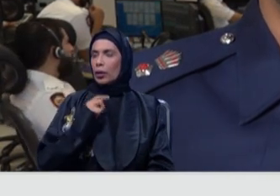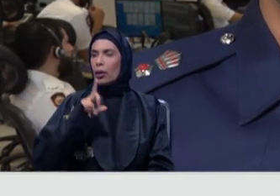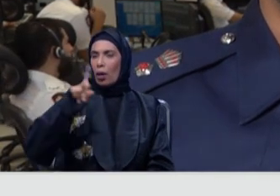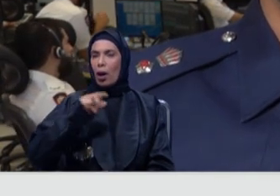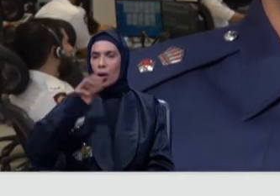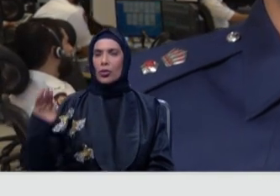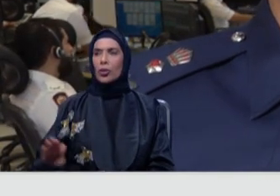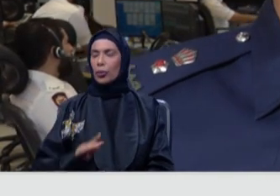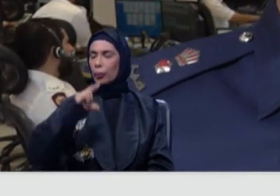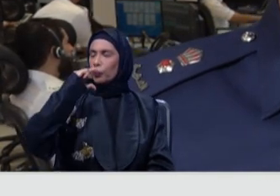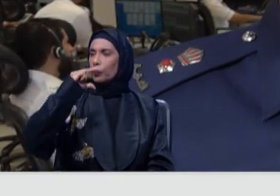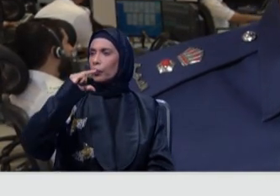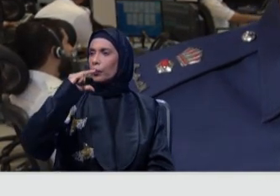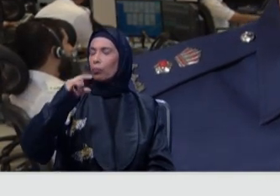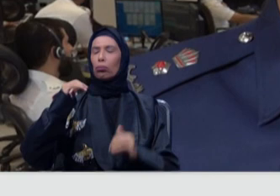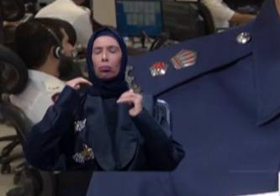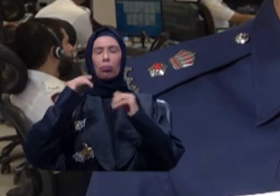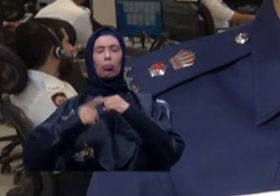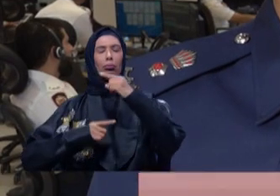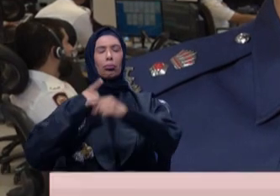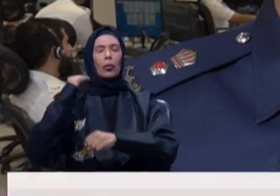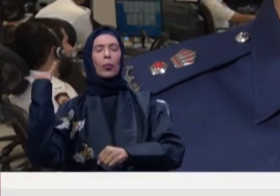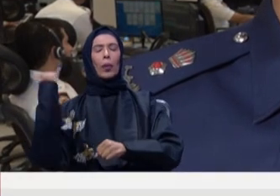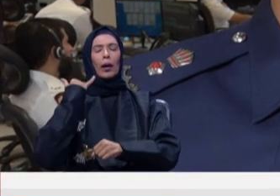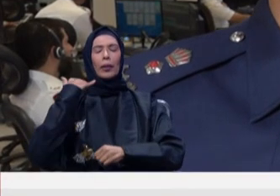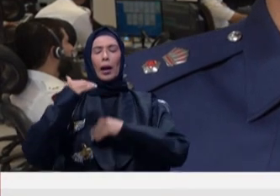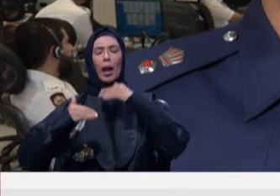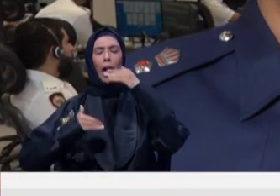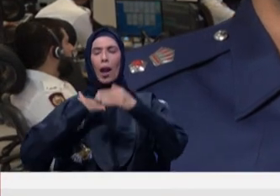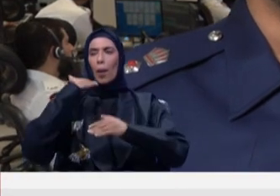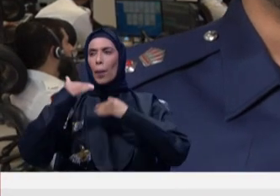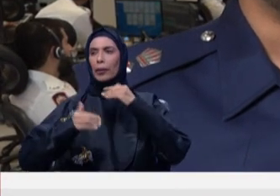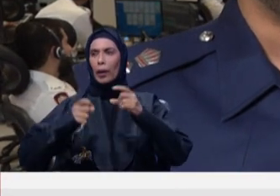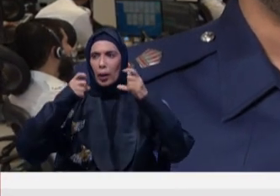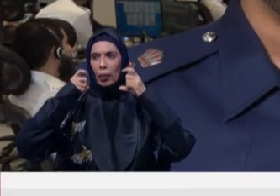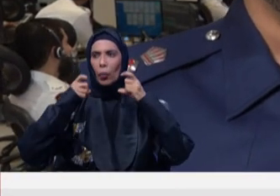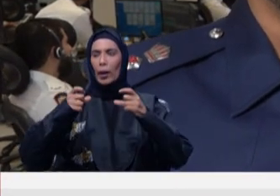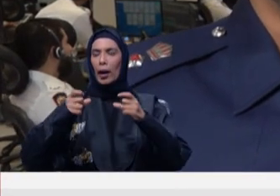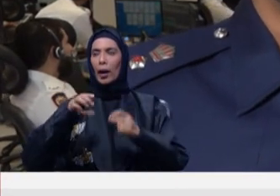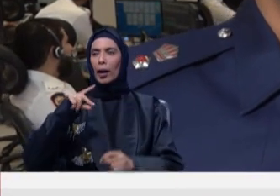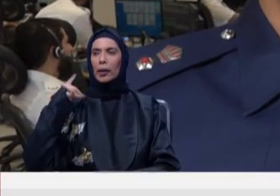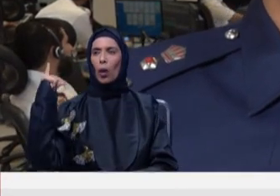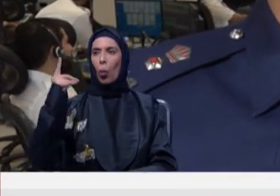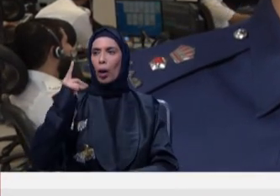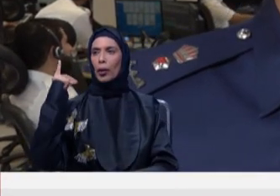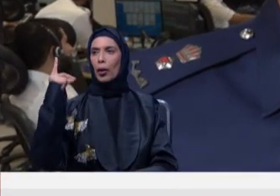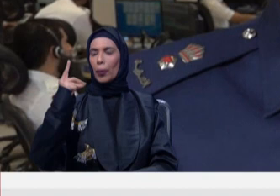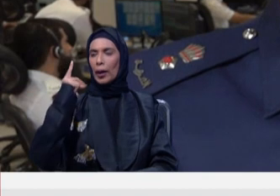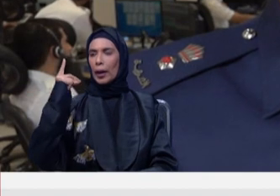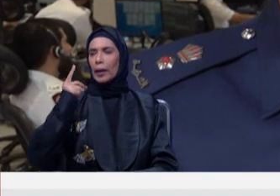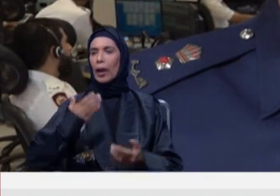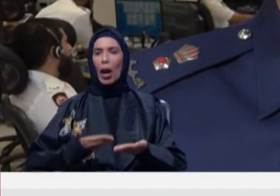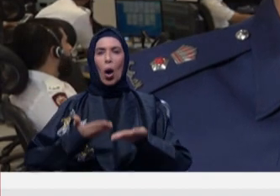الخليفة وحرص الدعم على تطوير المنظومة الأمنية ومنظومة الطوارئ واتيح هذه الخدمة